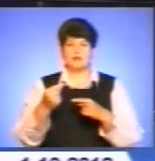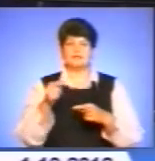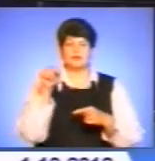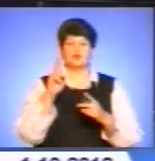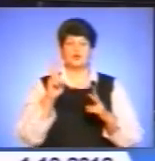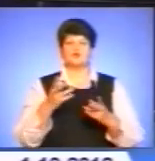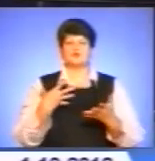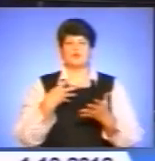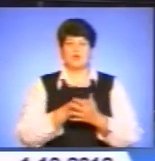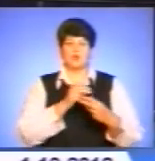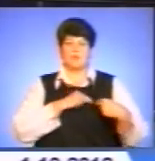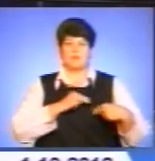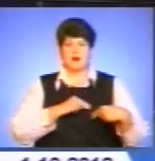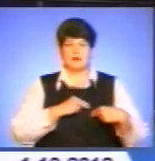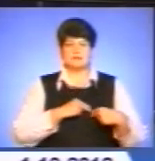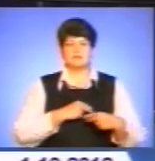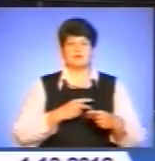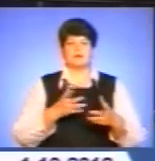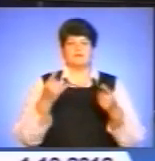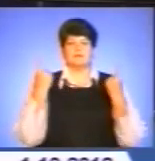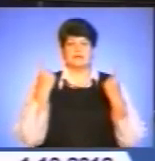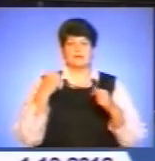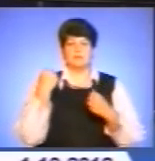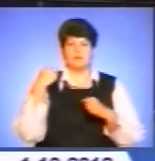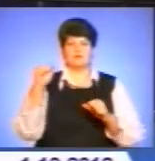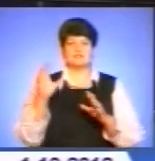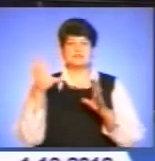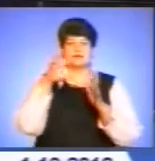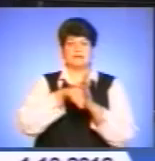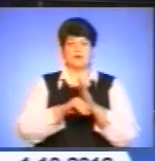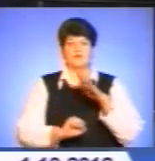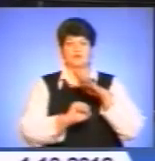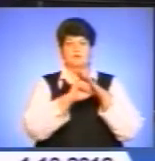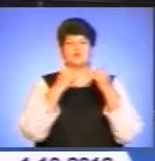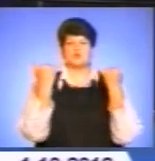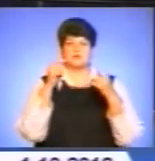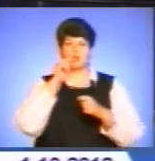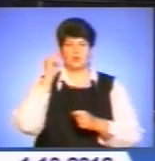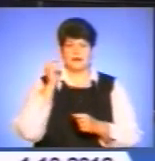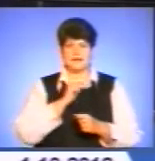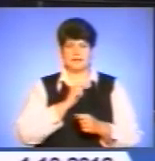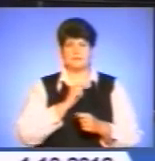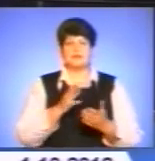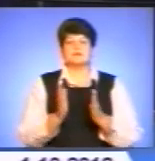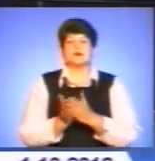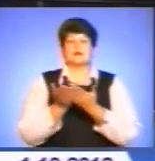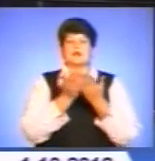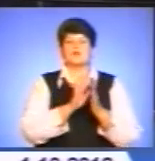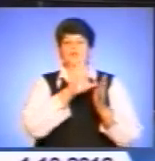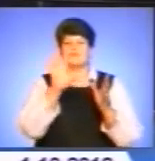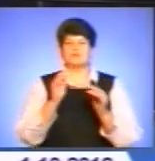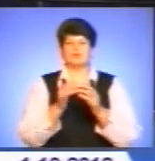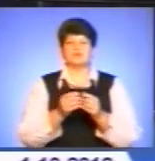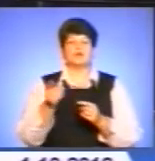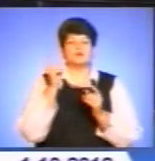багаторічною наполеглою працею та ратними подвигами закладав фундамент сучасної України. Закликаю усіх бути чуйними до літніх